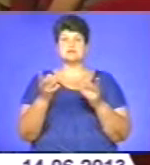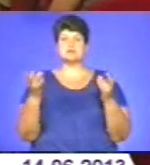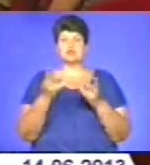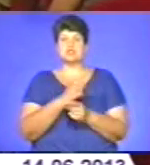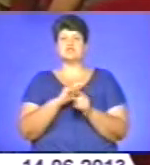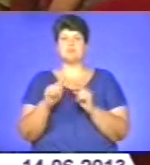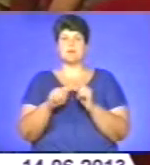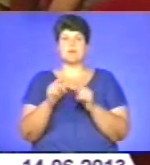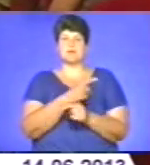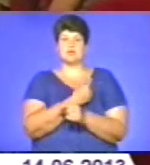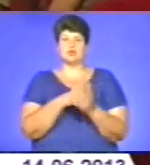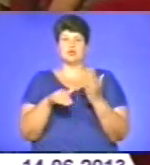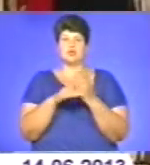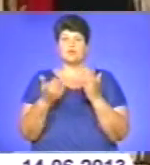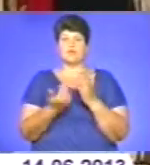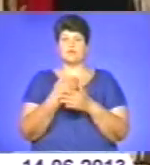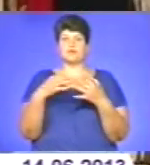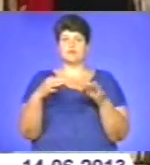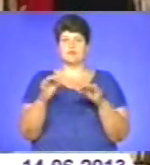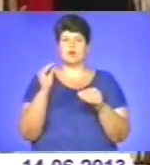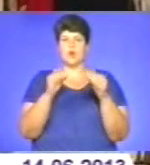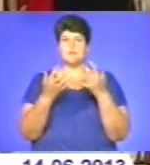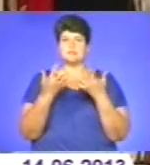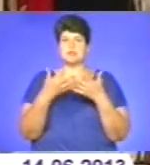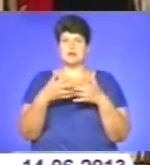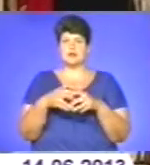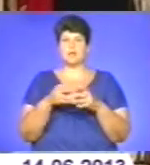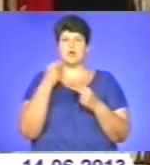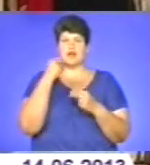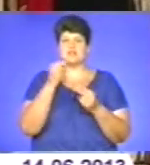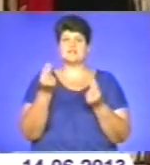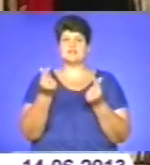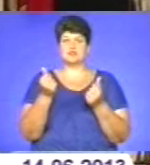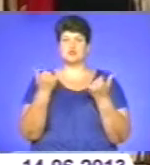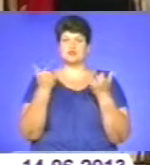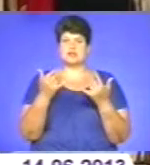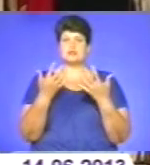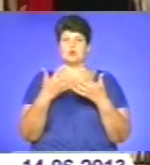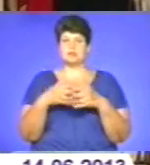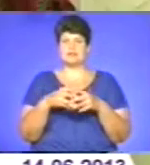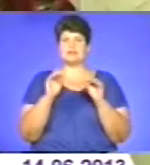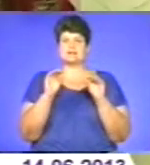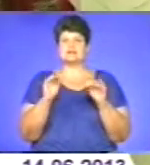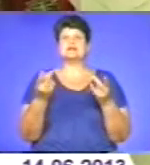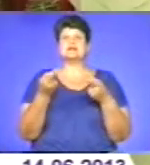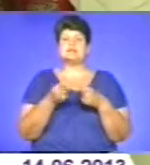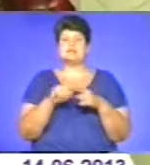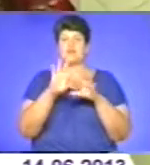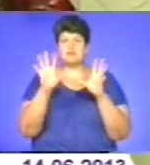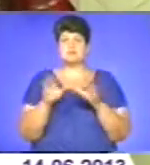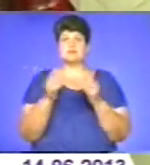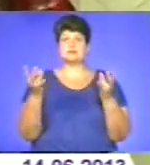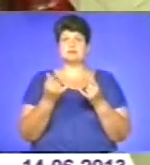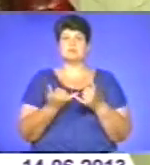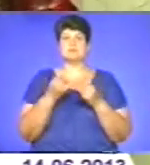медична допомога. Нові автомобілі та оснащення, поліпшене фінансування та сучасне обладнання диспетчерські – осе це потрібно для того,